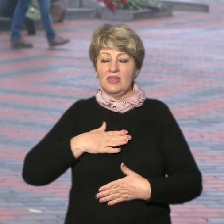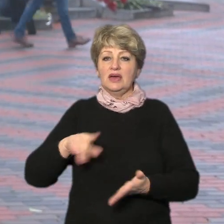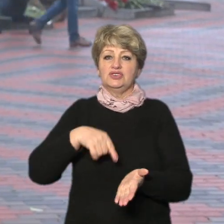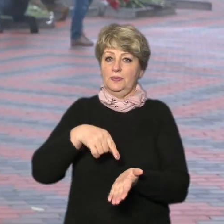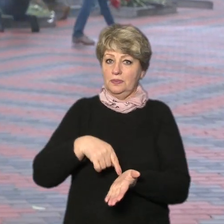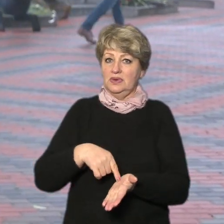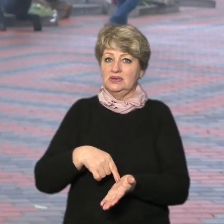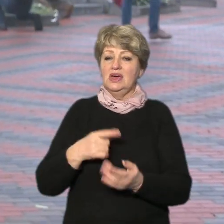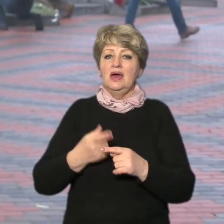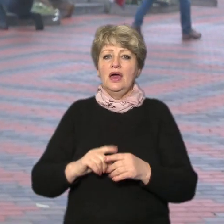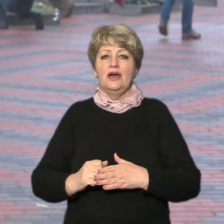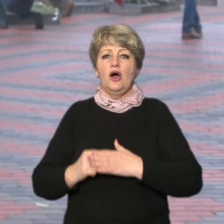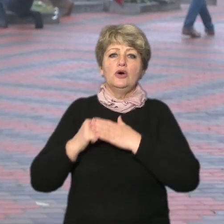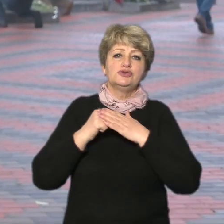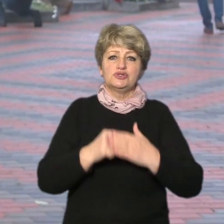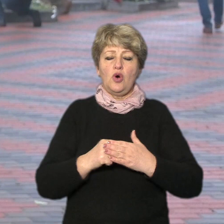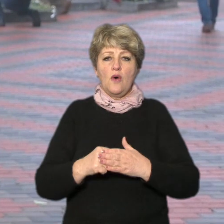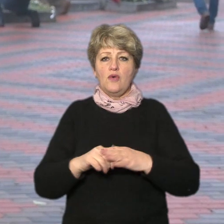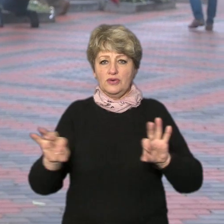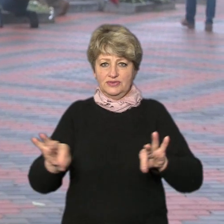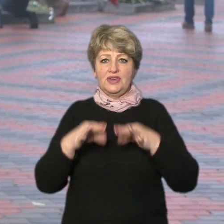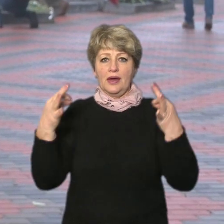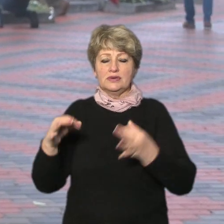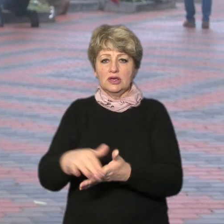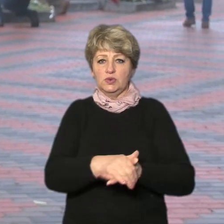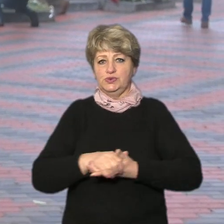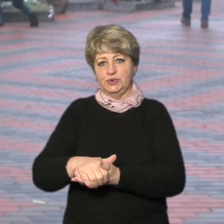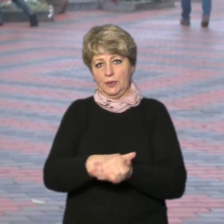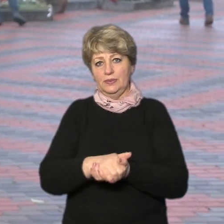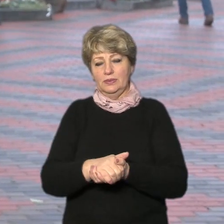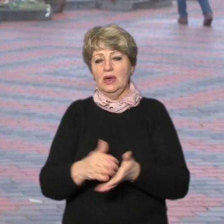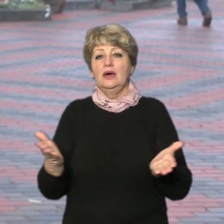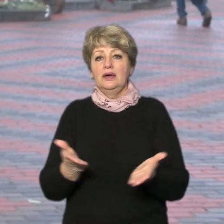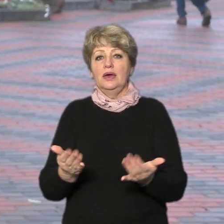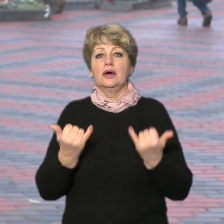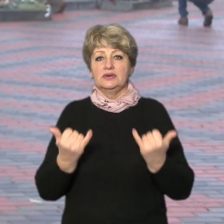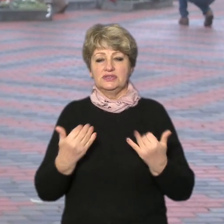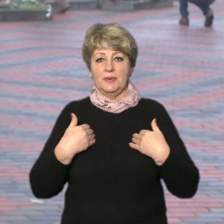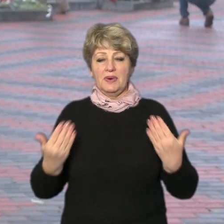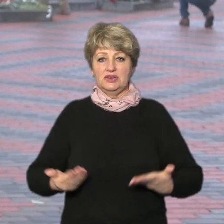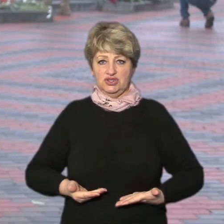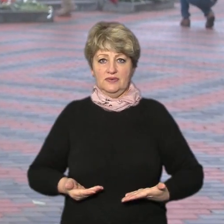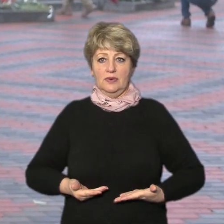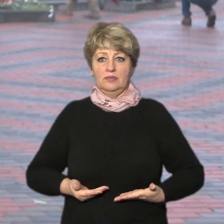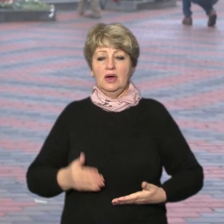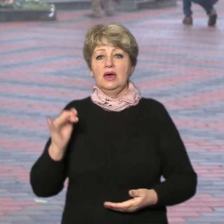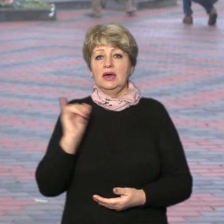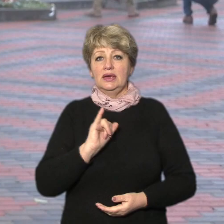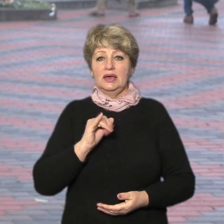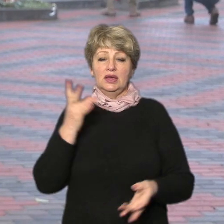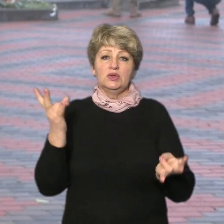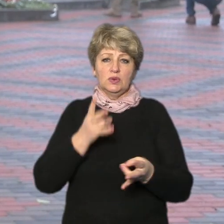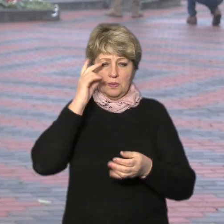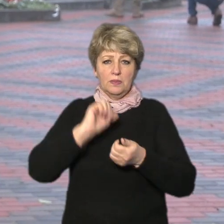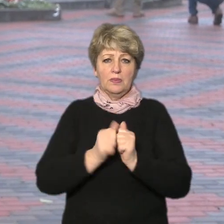вони заклали основи демократичного суспільства і того суспільства якому ми з вами живемо і варто пам'ятати якими